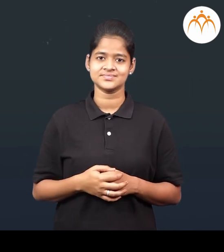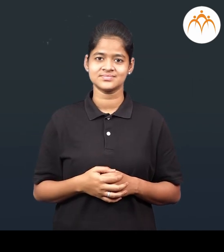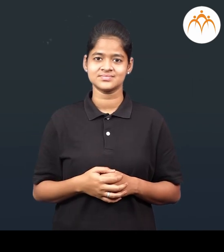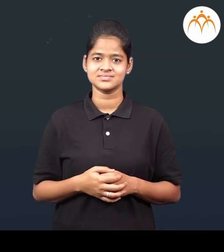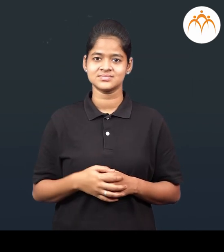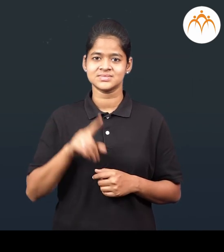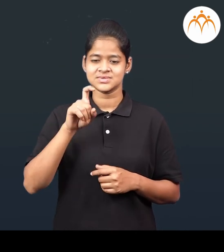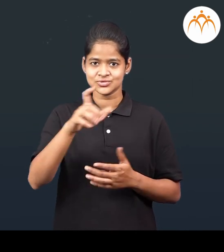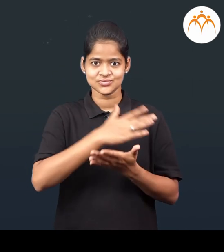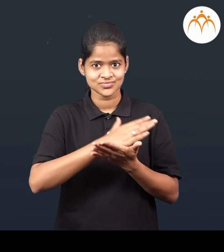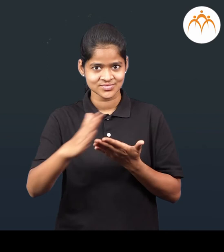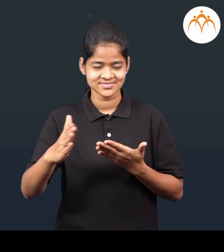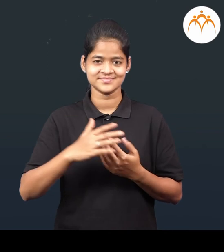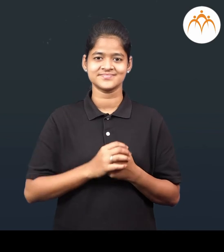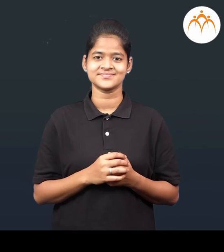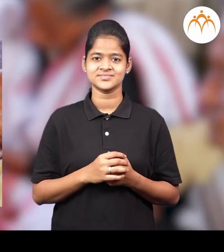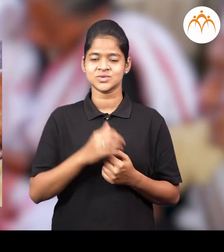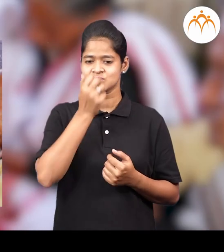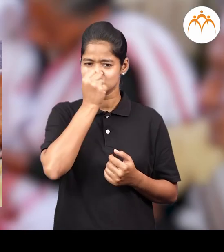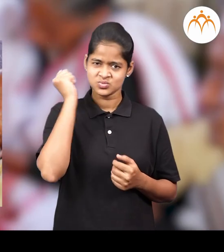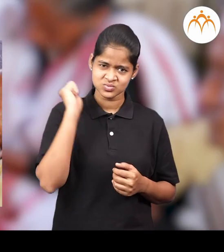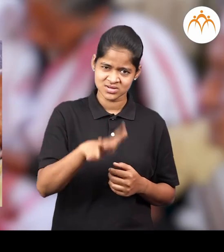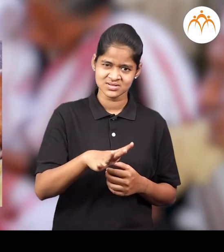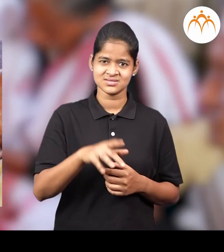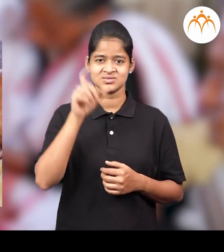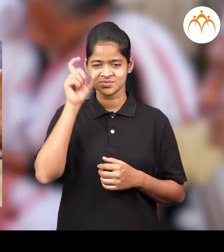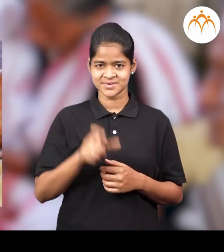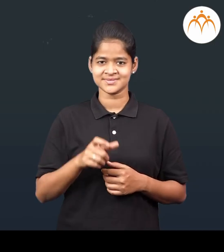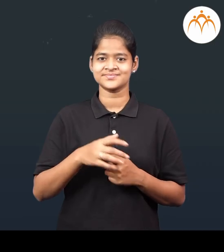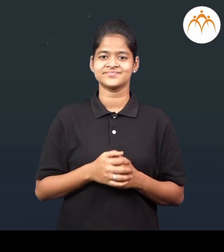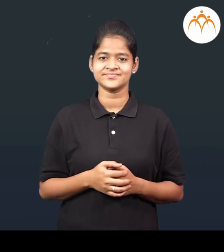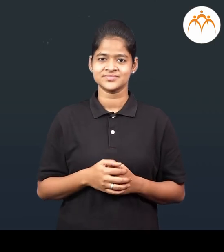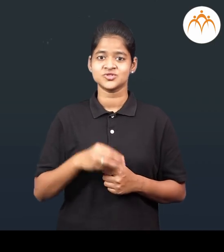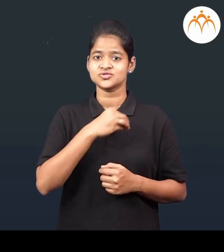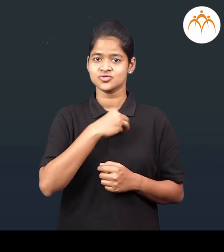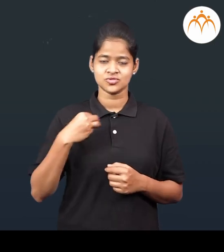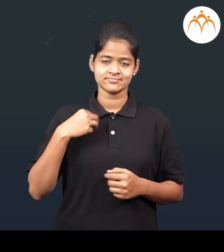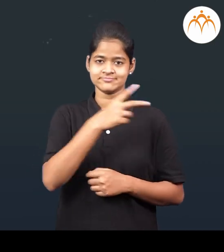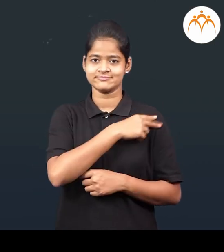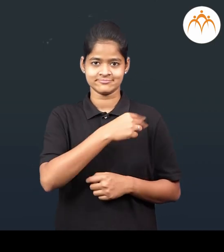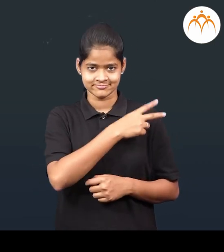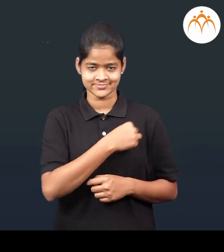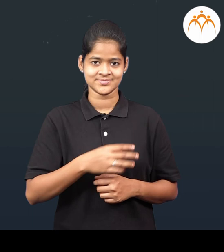जन्तुनाशक, मांतरिक, इस्पितल,